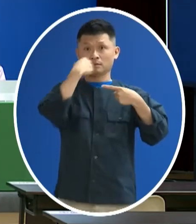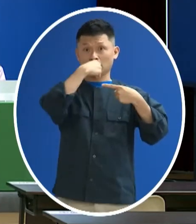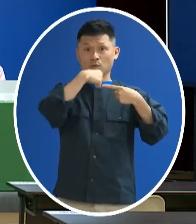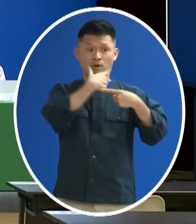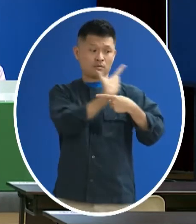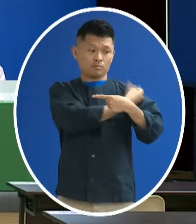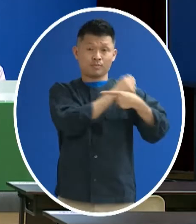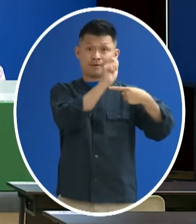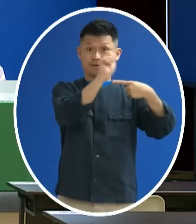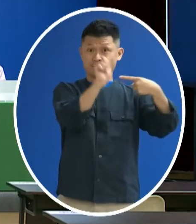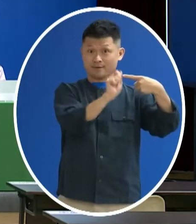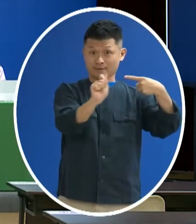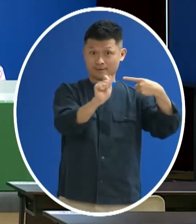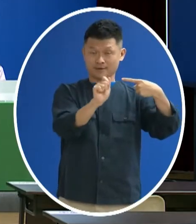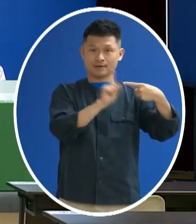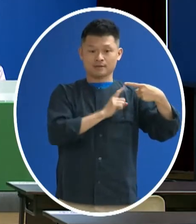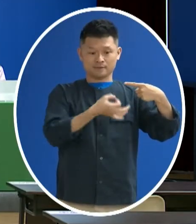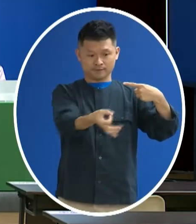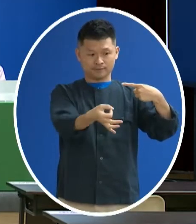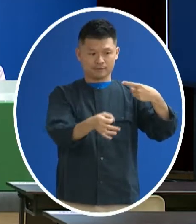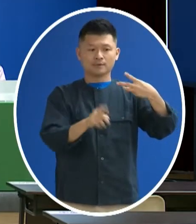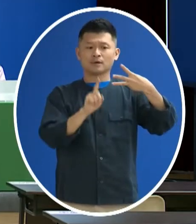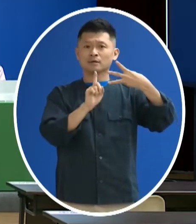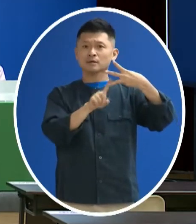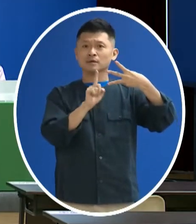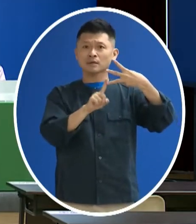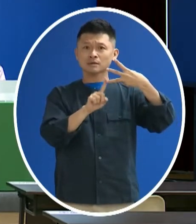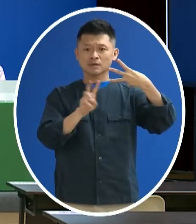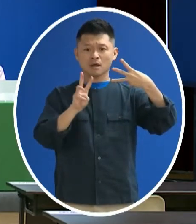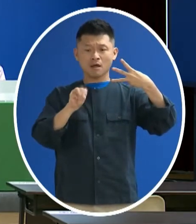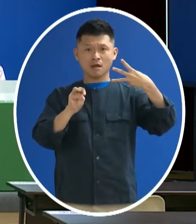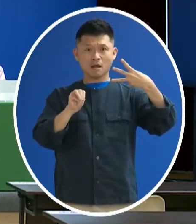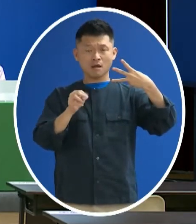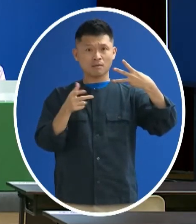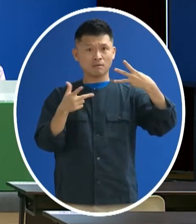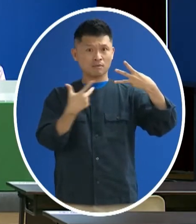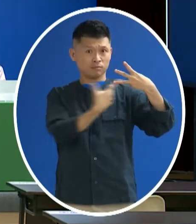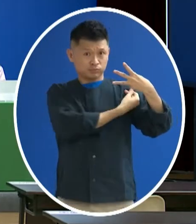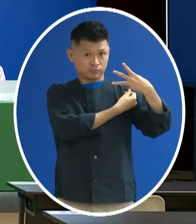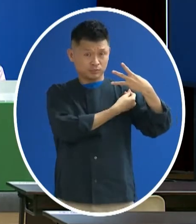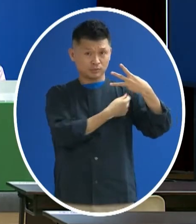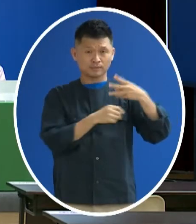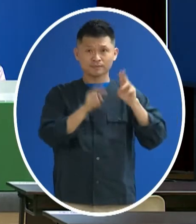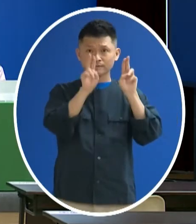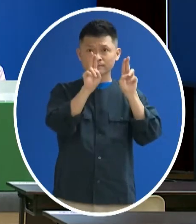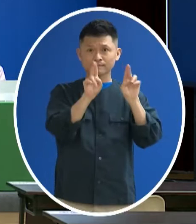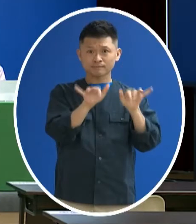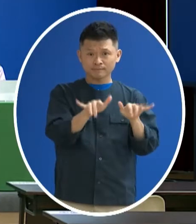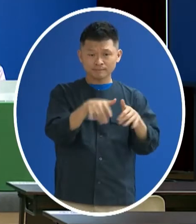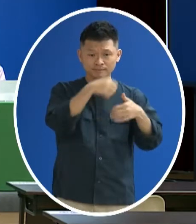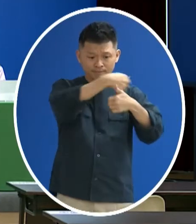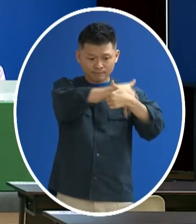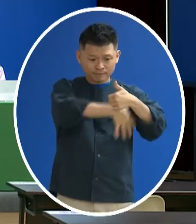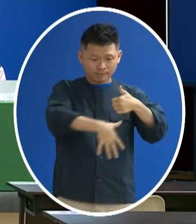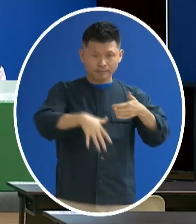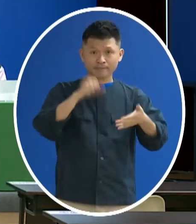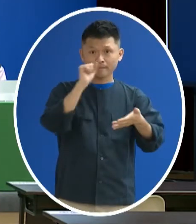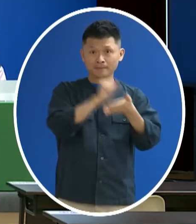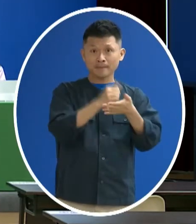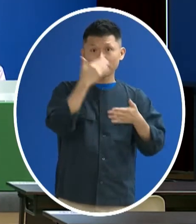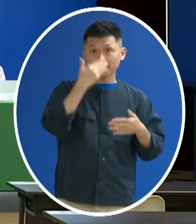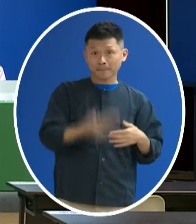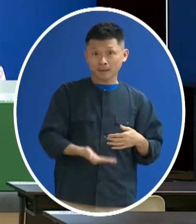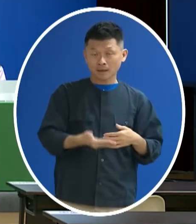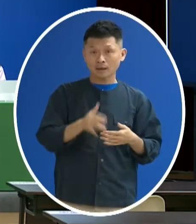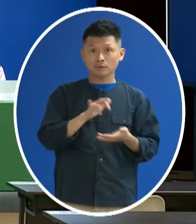AZ是自廢但是第三劑又打了莫德納 那他是不是在第一劑在系統沒有登陸成功 才會導致他在